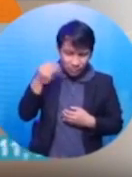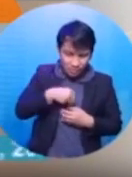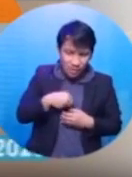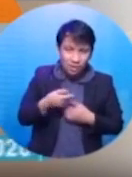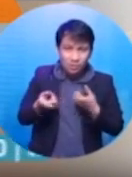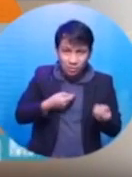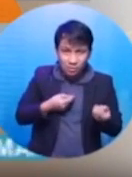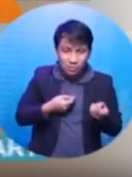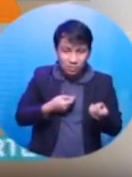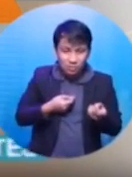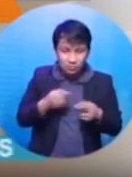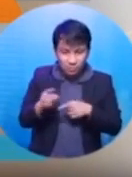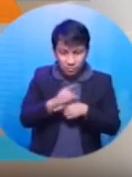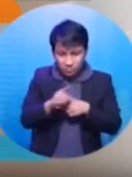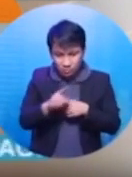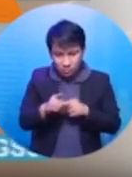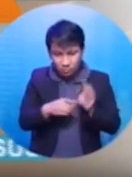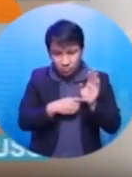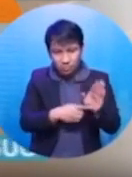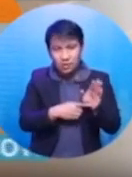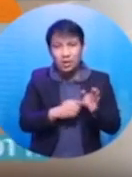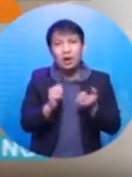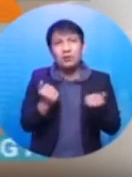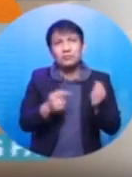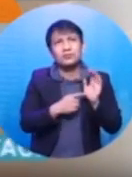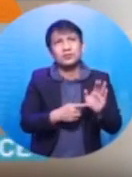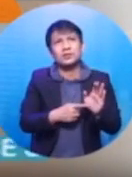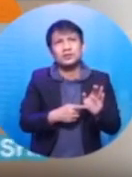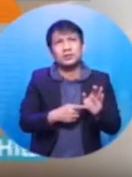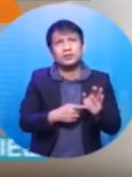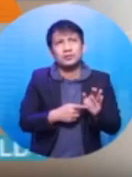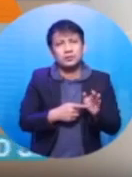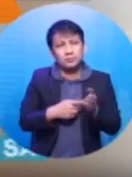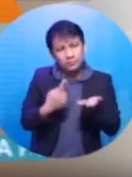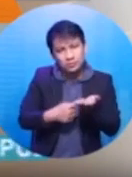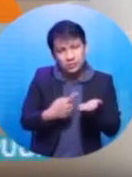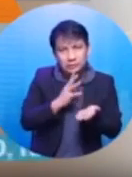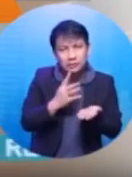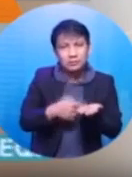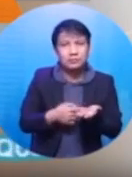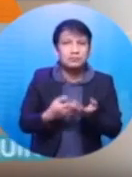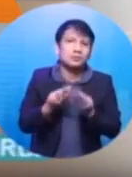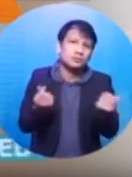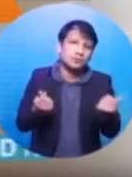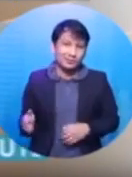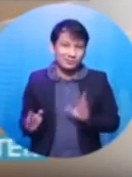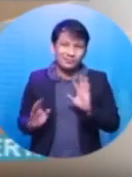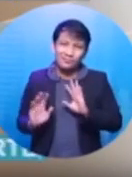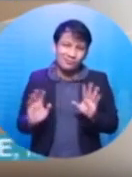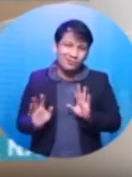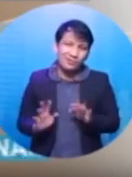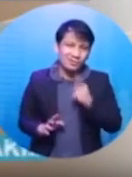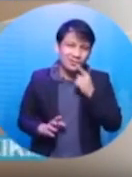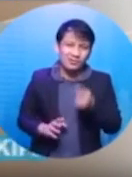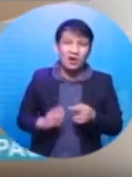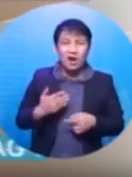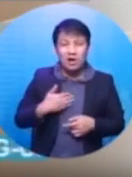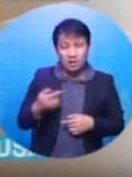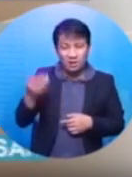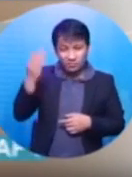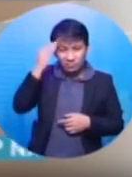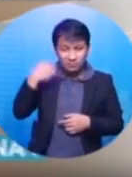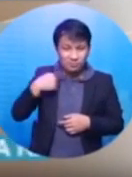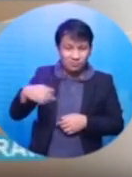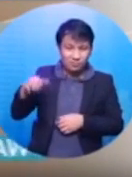yung klaseng disiplina gusto mong ipairal sa pamagitan ng diplomasya at pag-ipag-usap. Hindi yung kamay na bakal. I should know kasi before